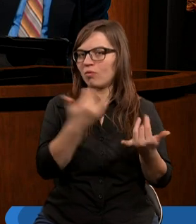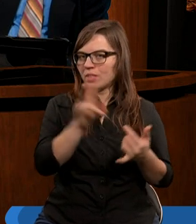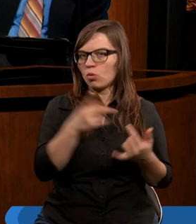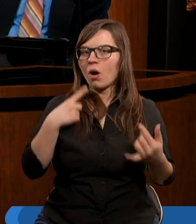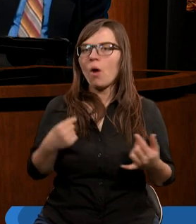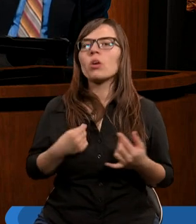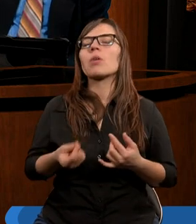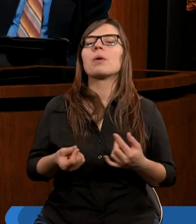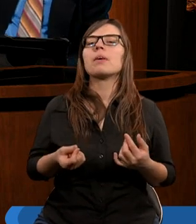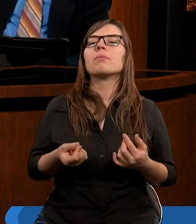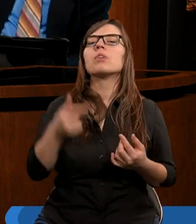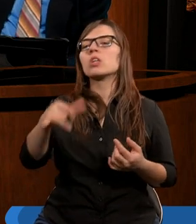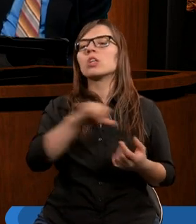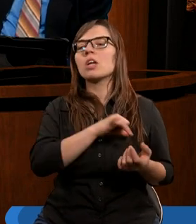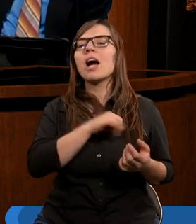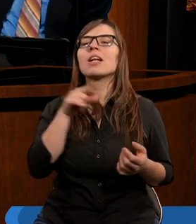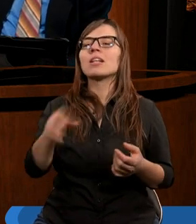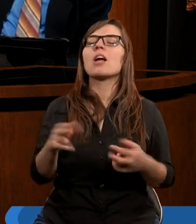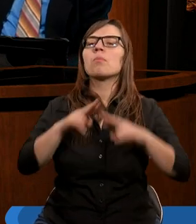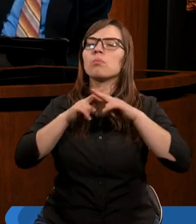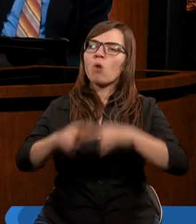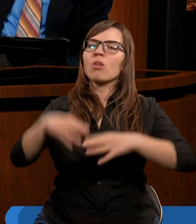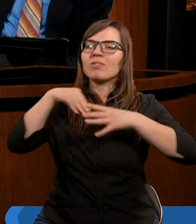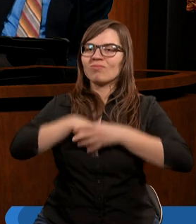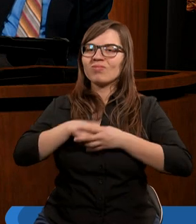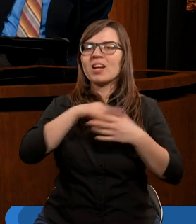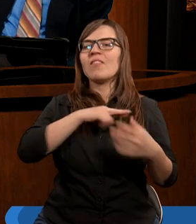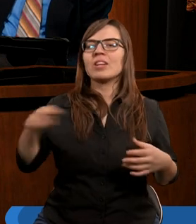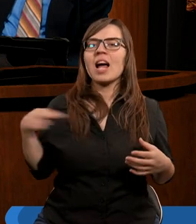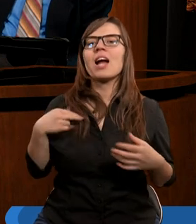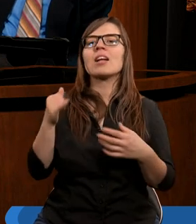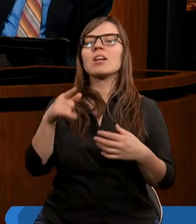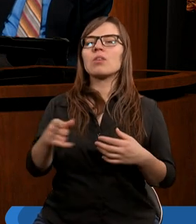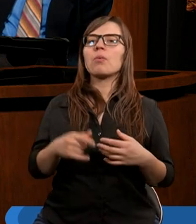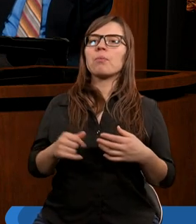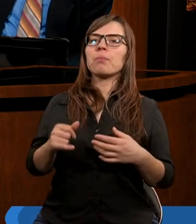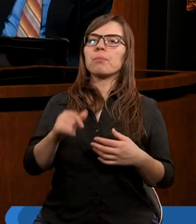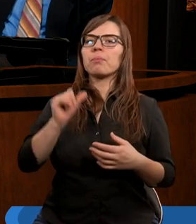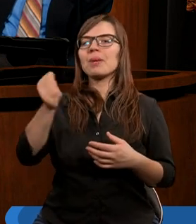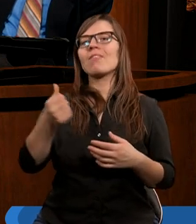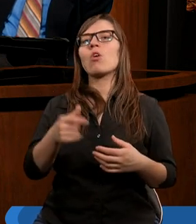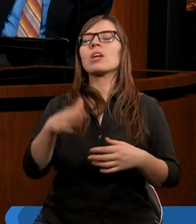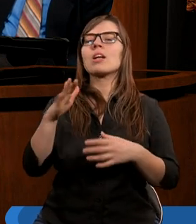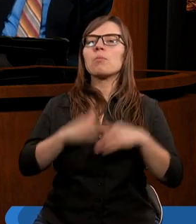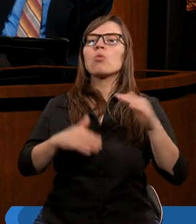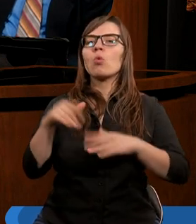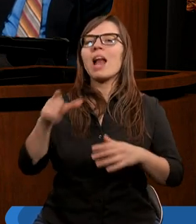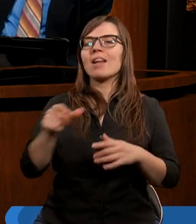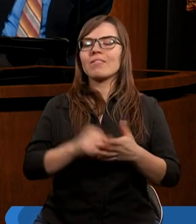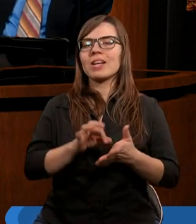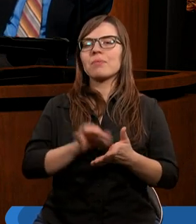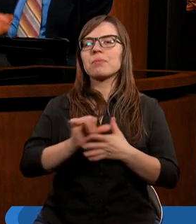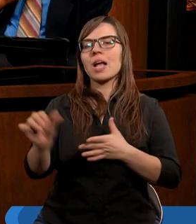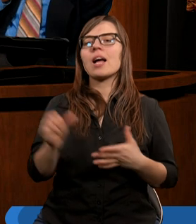Potem przyszedł grzech i od grzechu ten grzech pozostaje w nas i to jest ten jakby pierwotny budulec